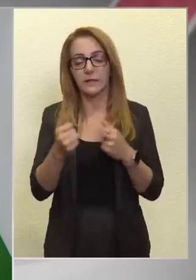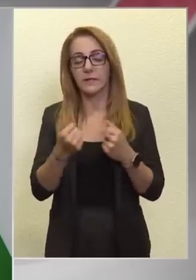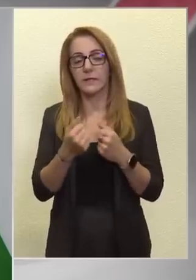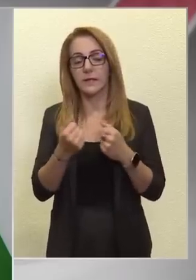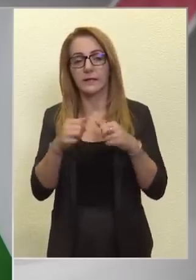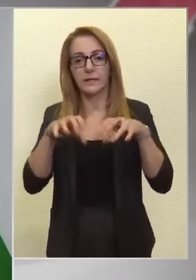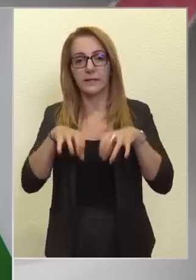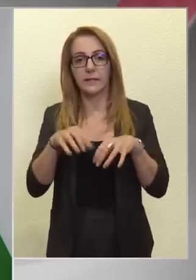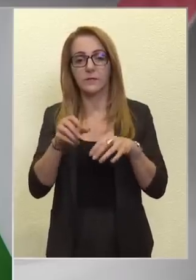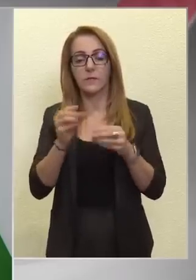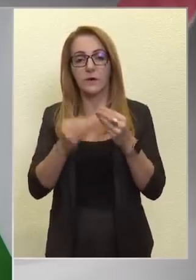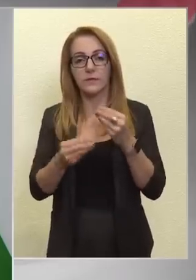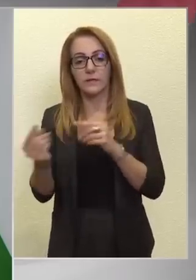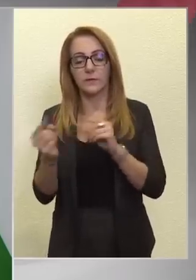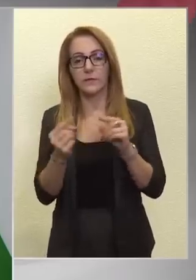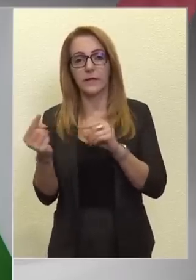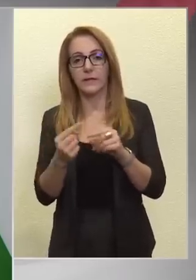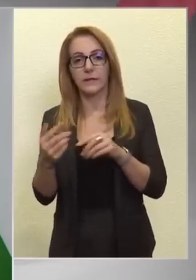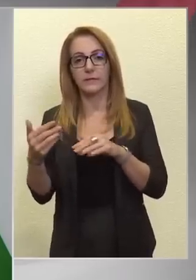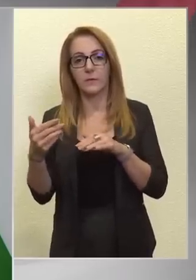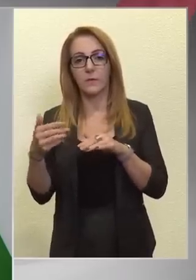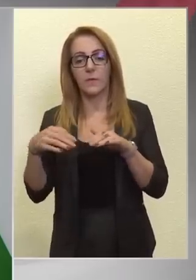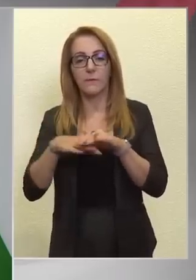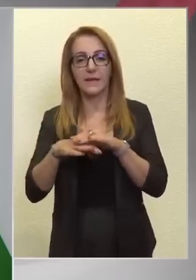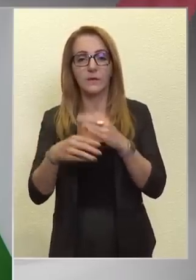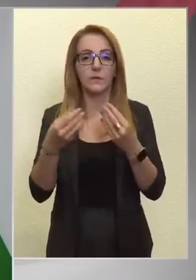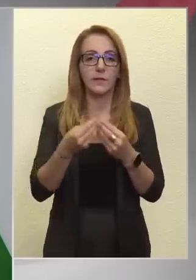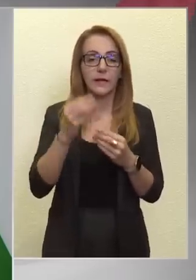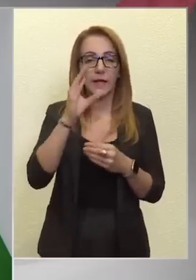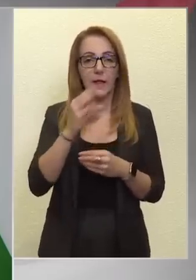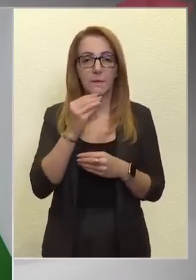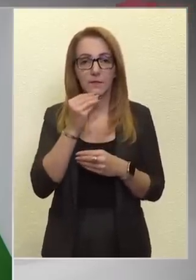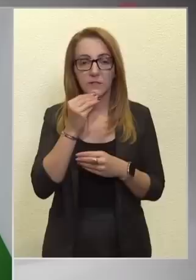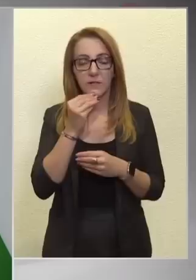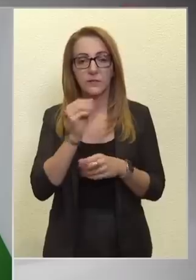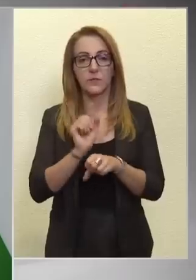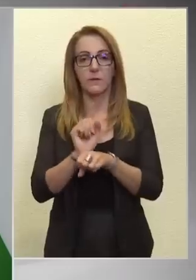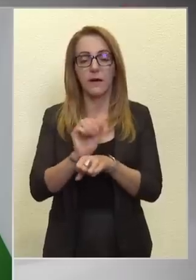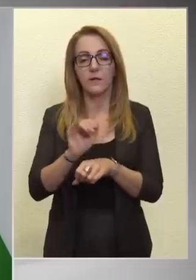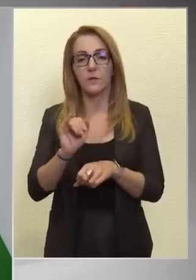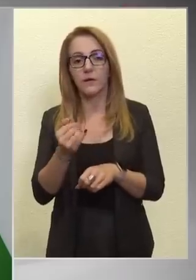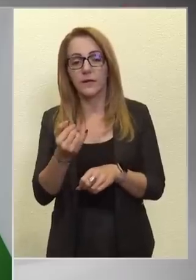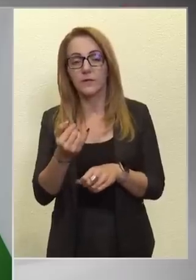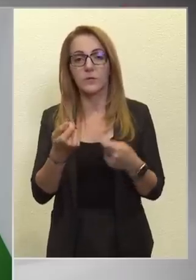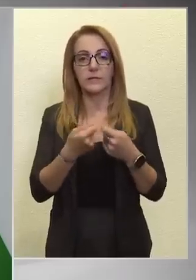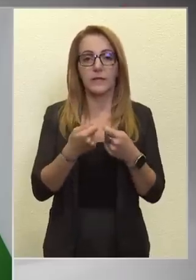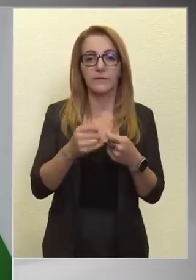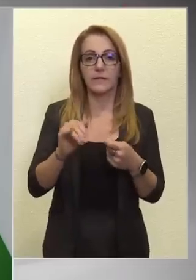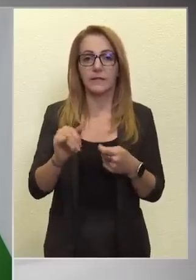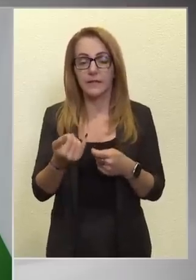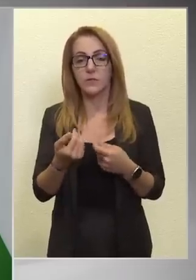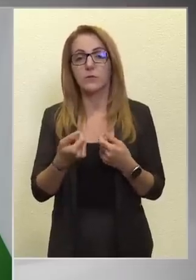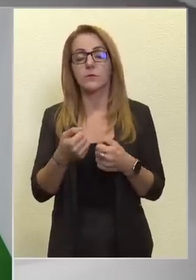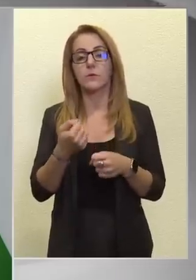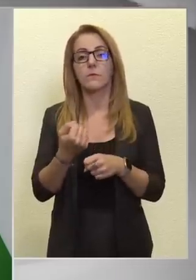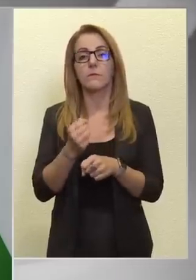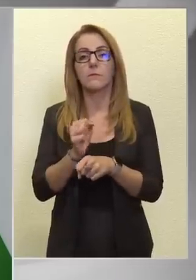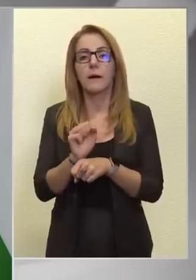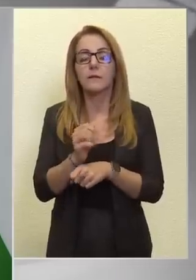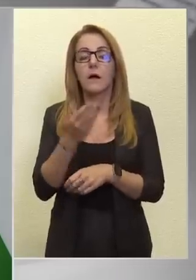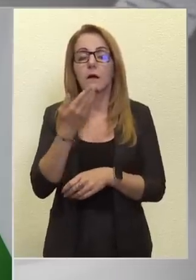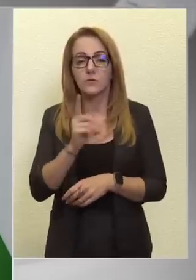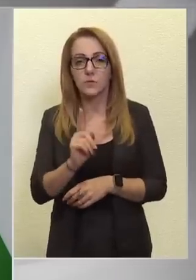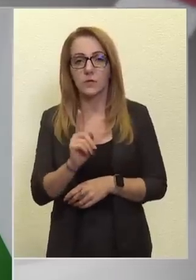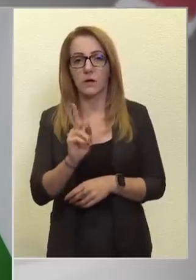tettünk annak érdekében, hogy az ide érkező menekültekkel emberségesen bánjunk, illetve bánjanak azok a szervezetek, bánhassanak azok a szervezetek,